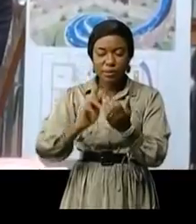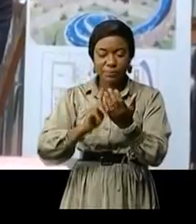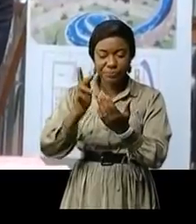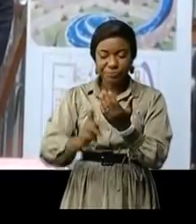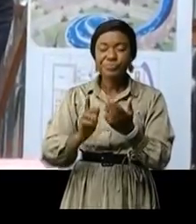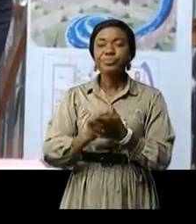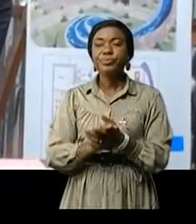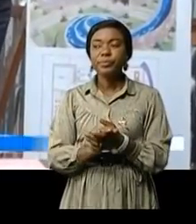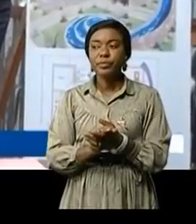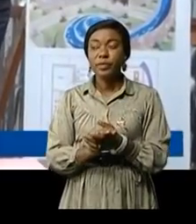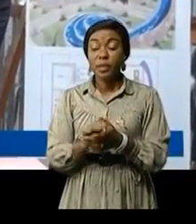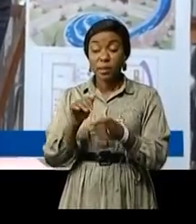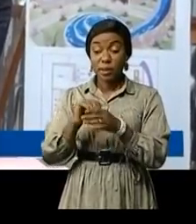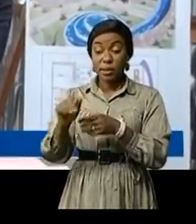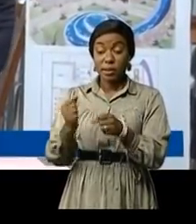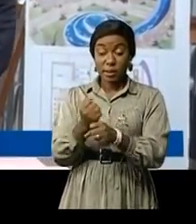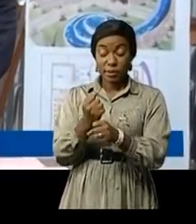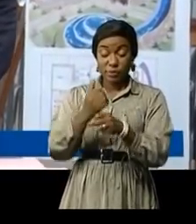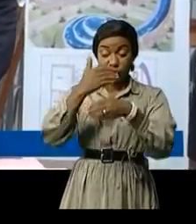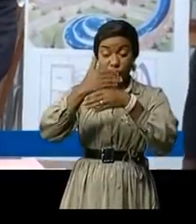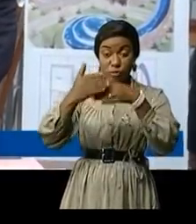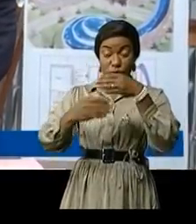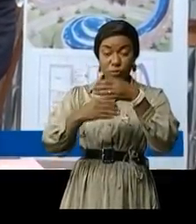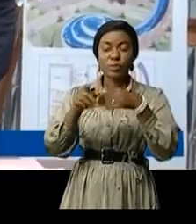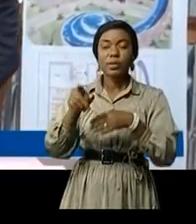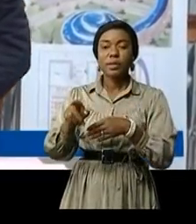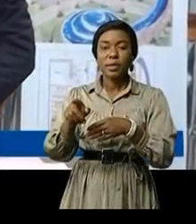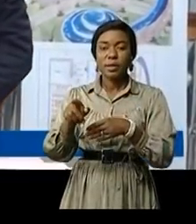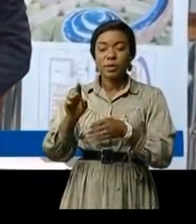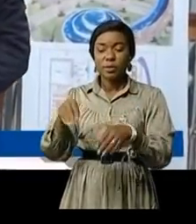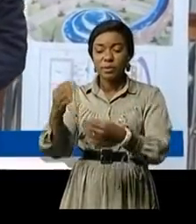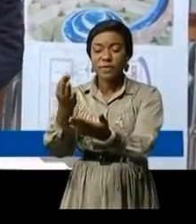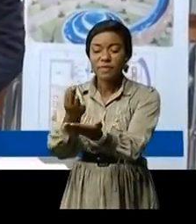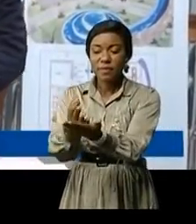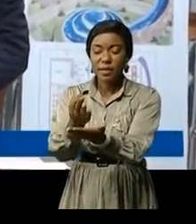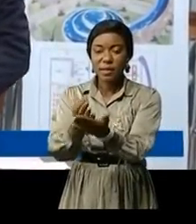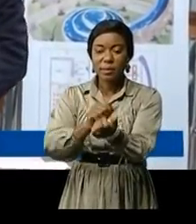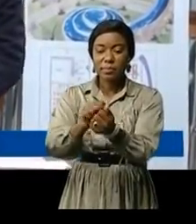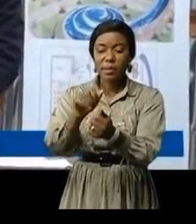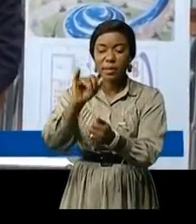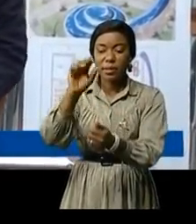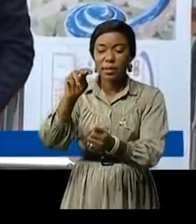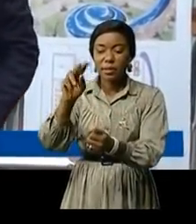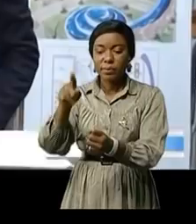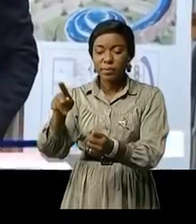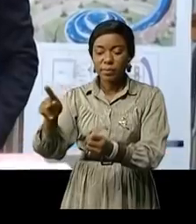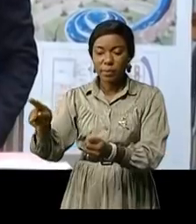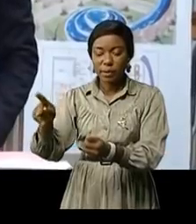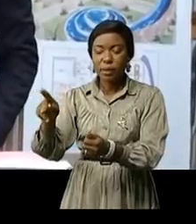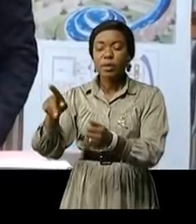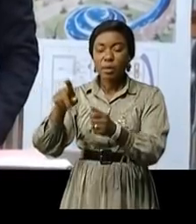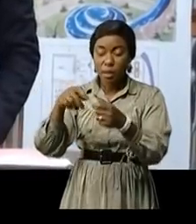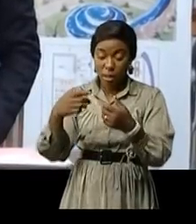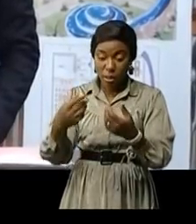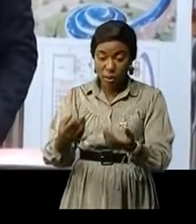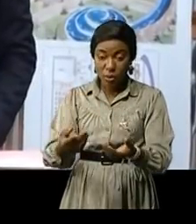pour les travaux de construction sera financé par l'INPP et l'acquisition